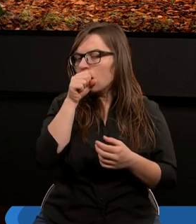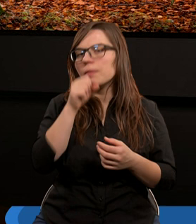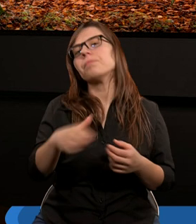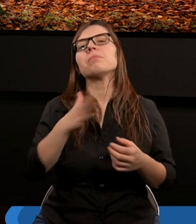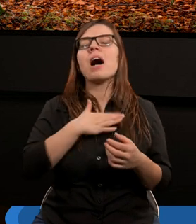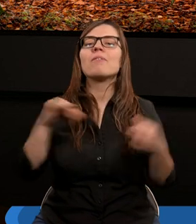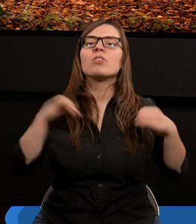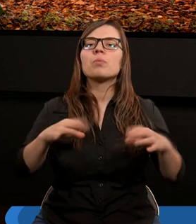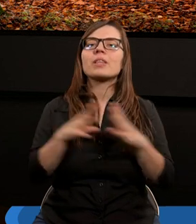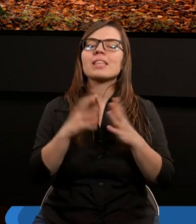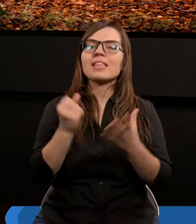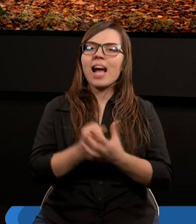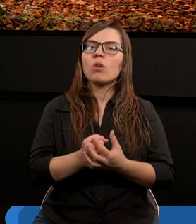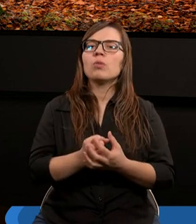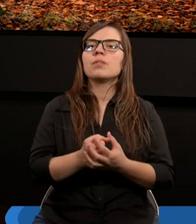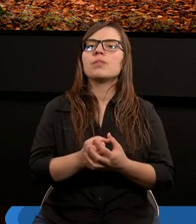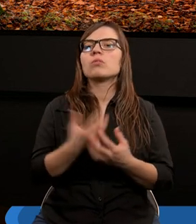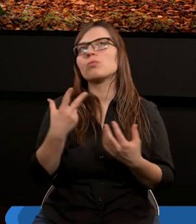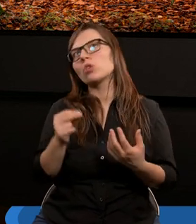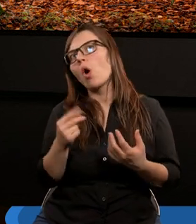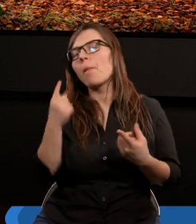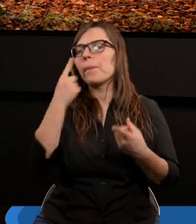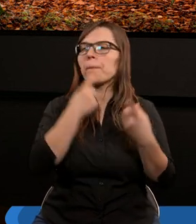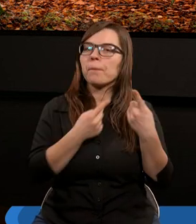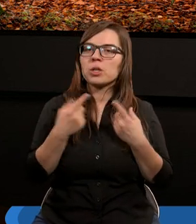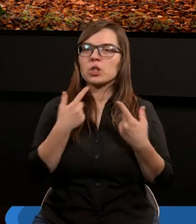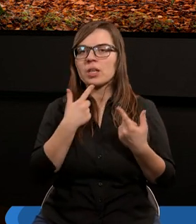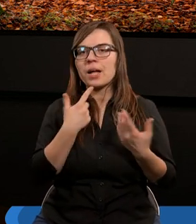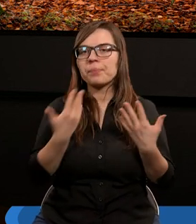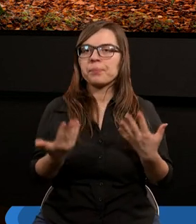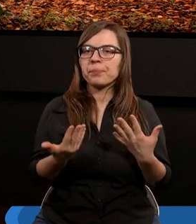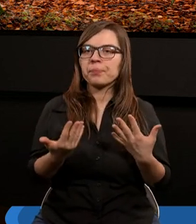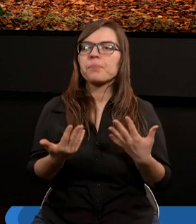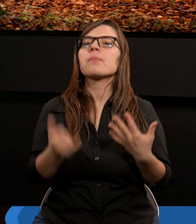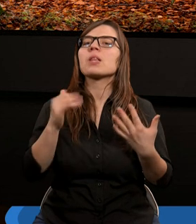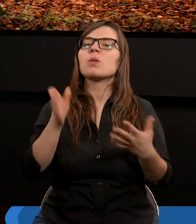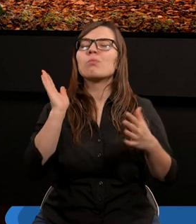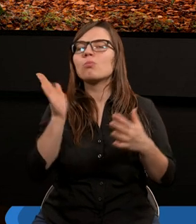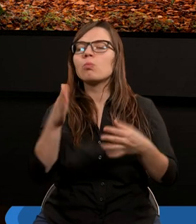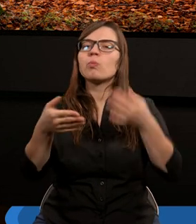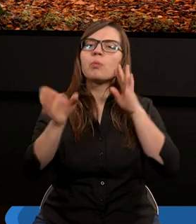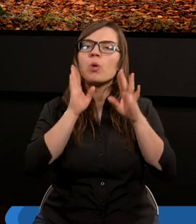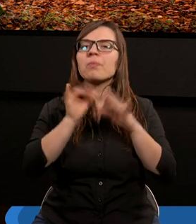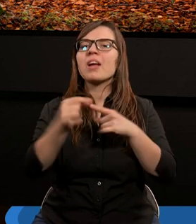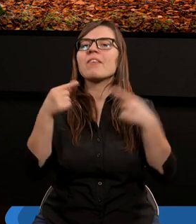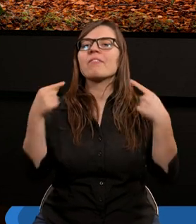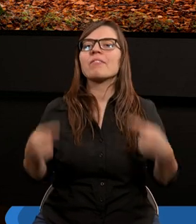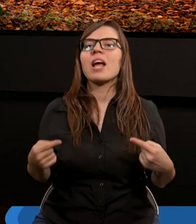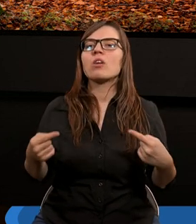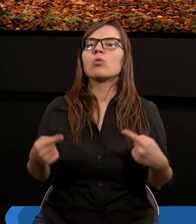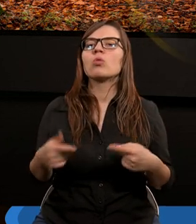Mam w sobie zakon jakiś. No i później podobnie jest w wierszu